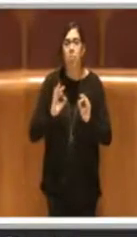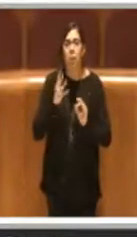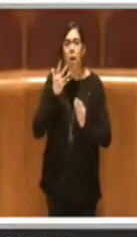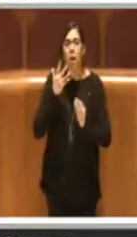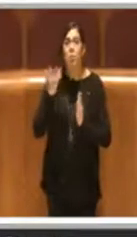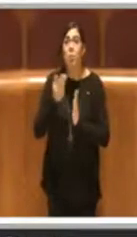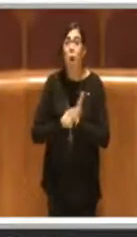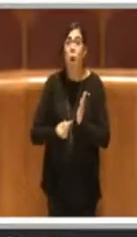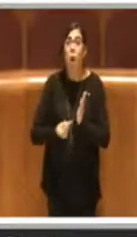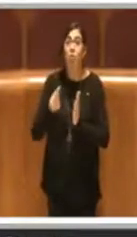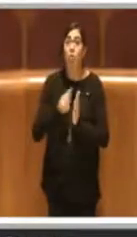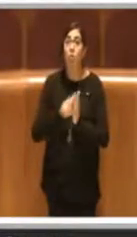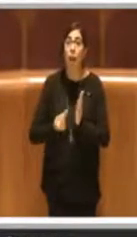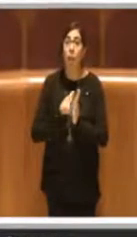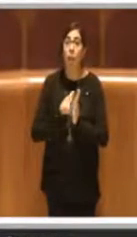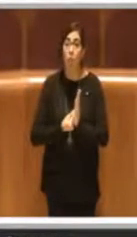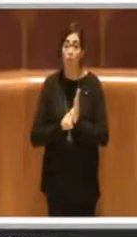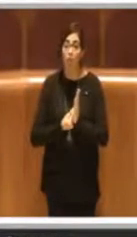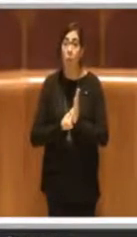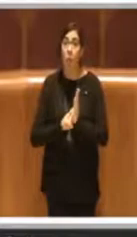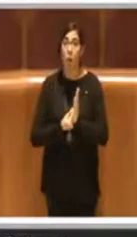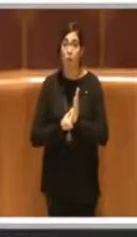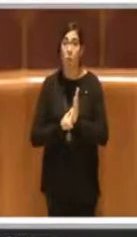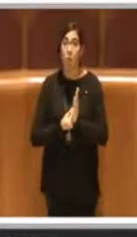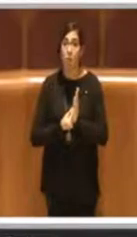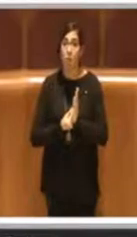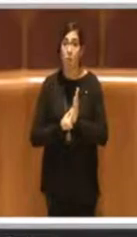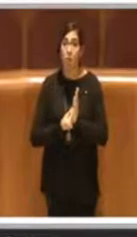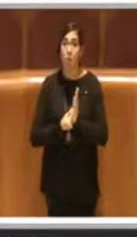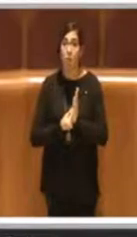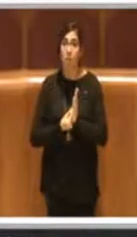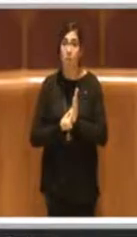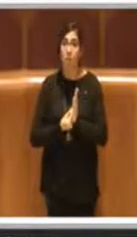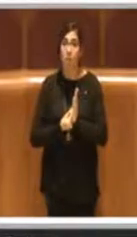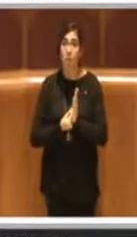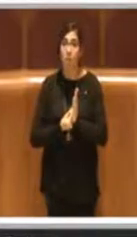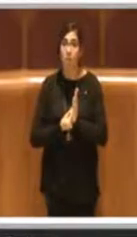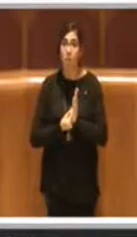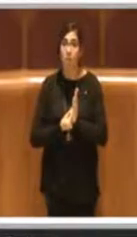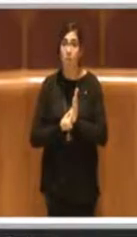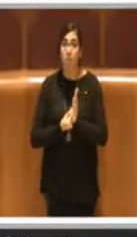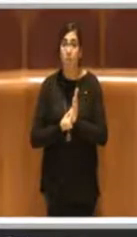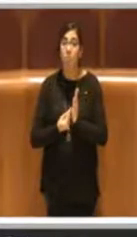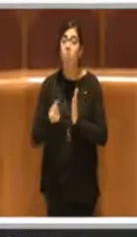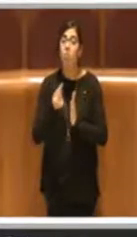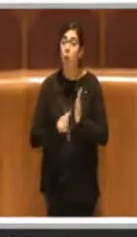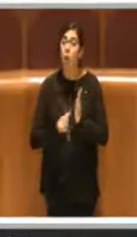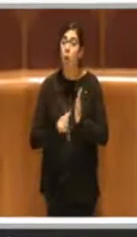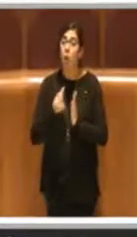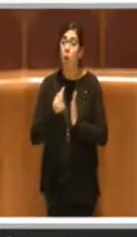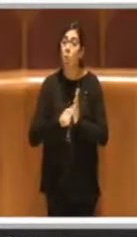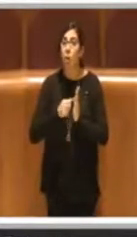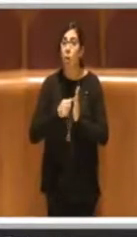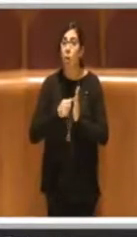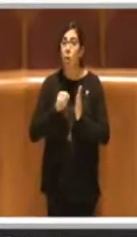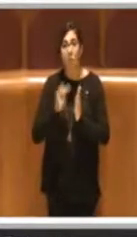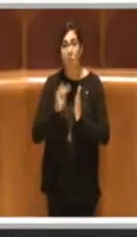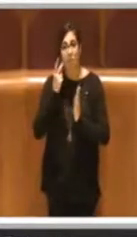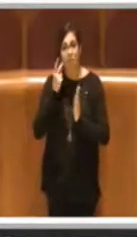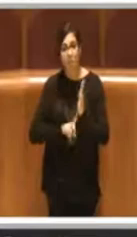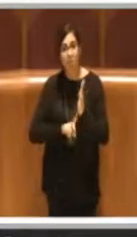che veda la realizzazione, sì, del